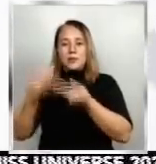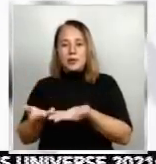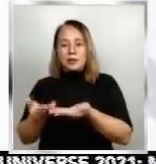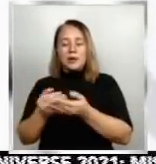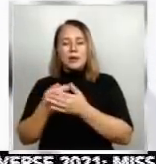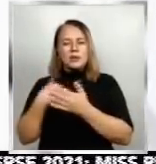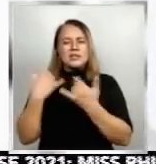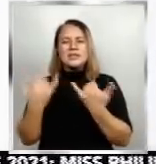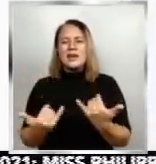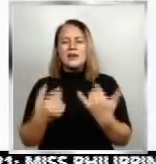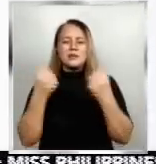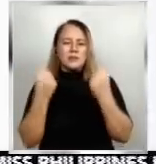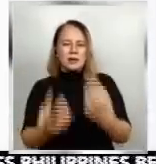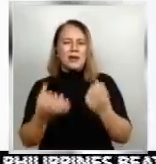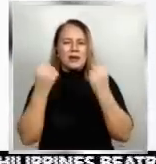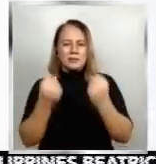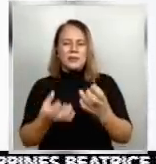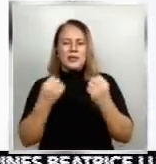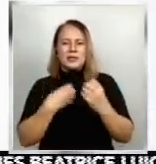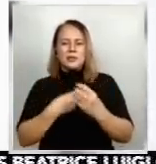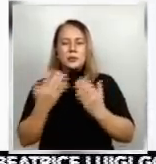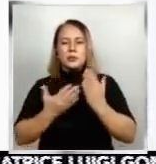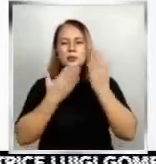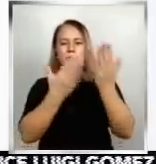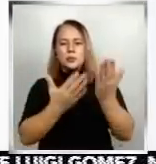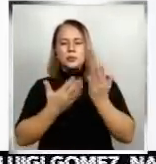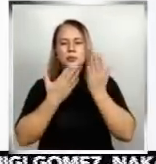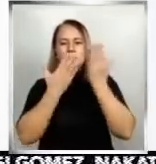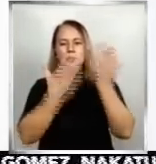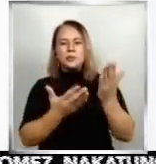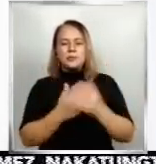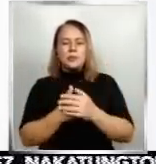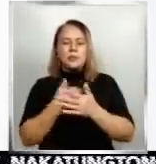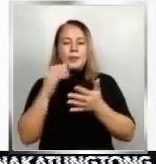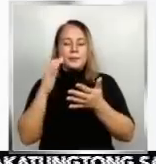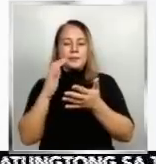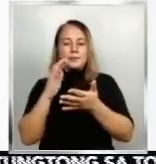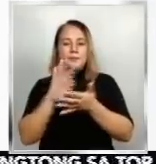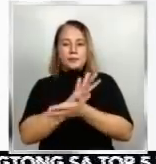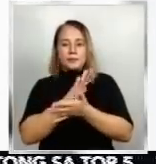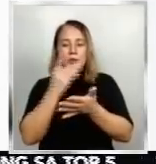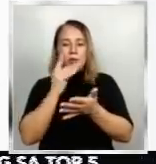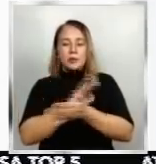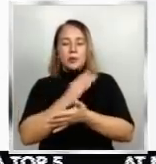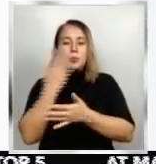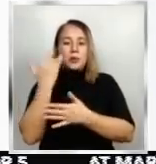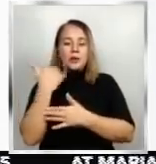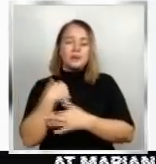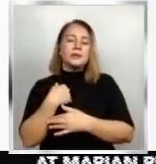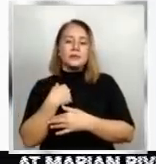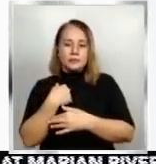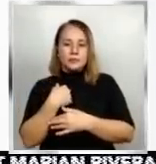marami pa rin po nagsasagit ng mga papers nila sa PNP dahil nga po doon sa late